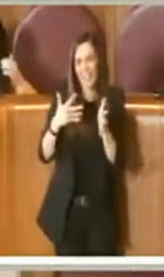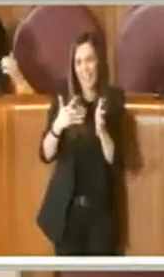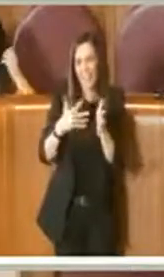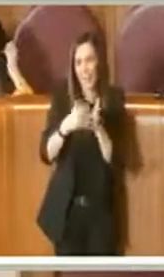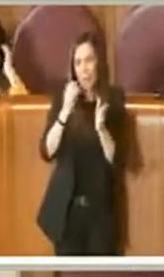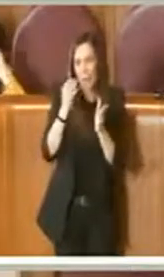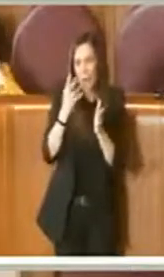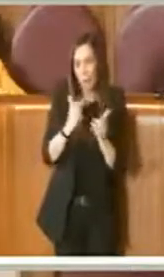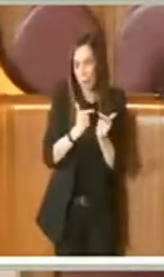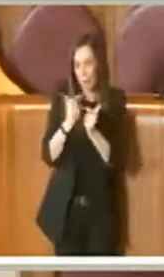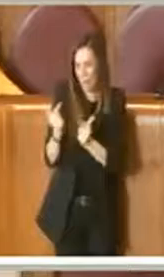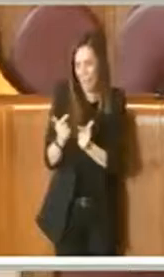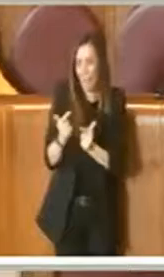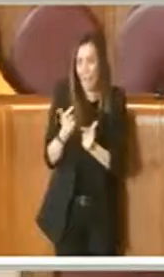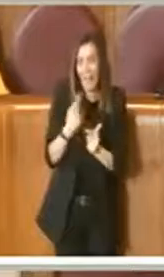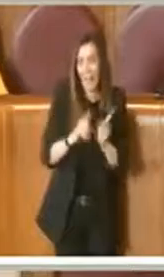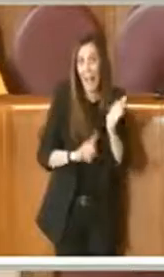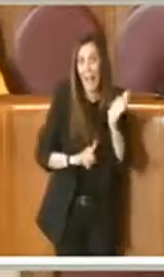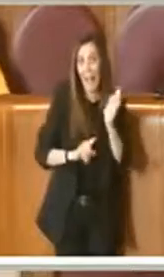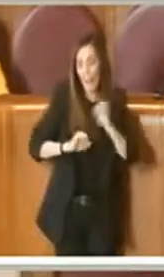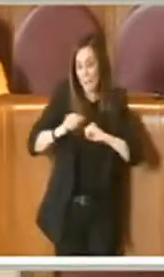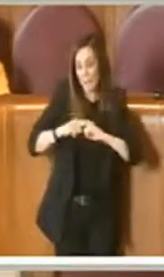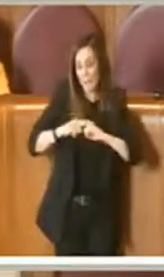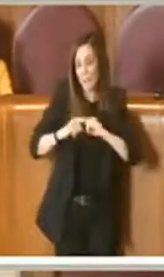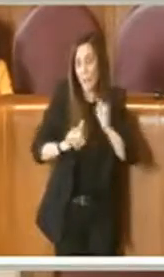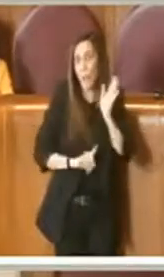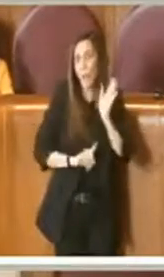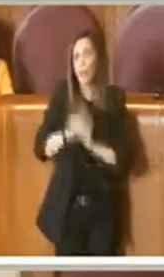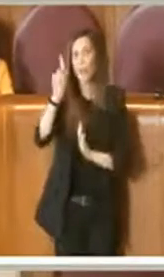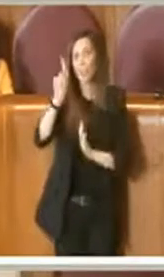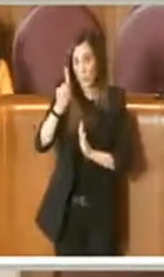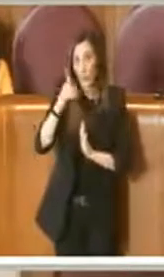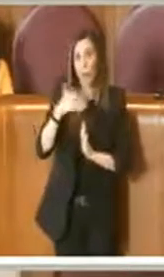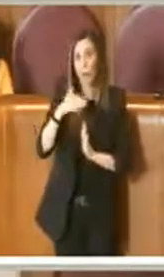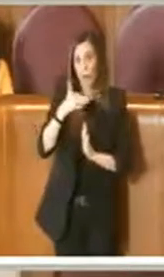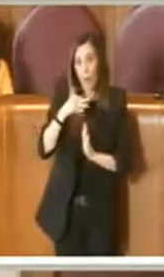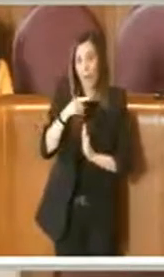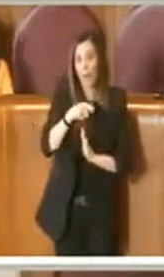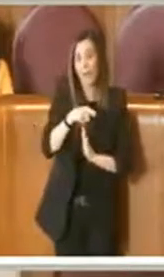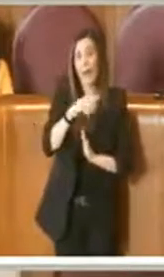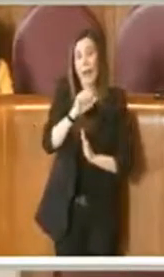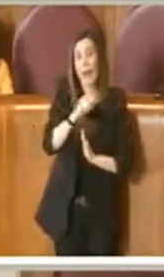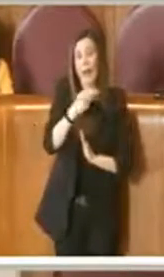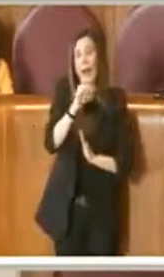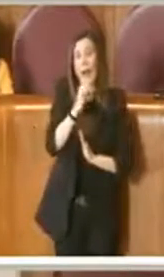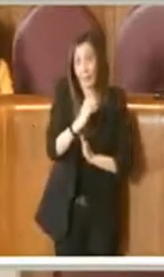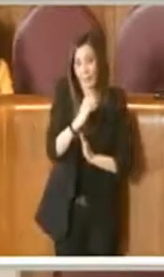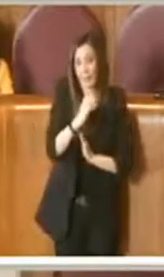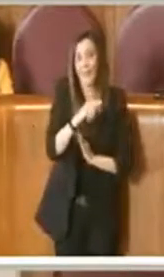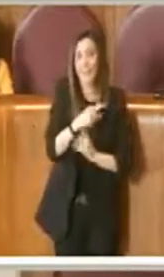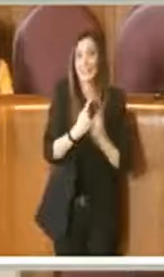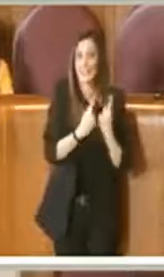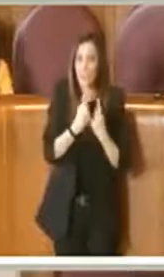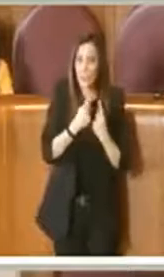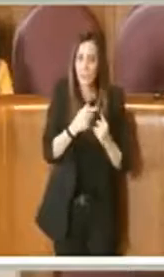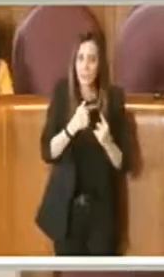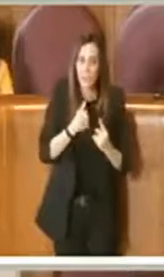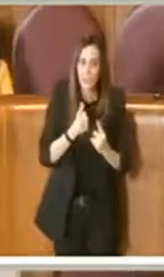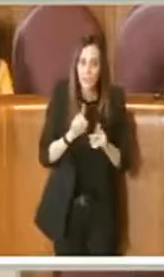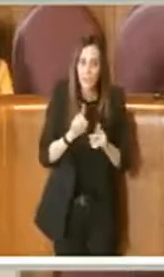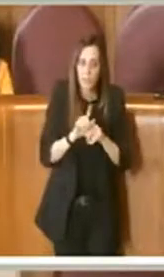che questa amministrazione ha ottenuto con ATAC. Una situazione che abbiamo preso oggettivamente difficile,